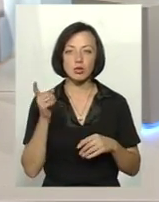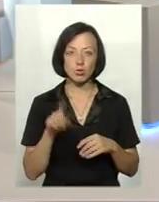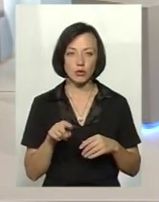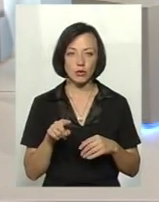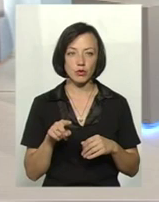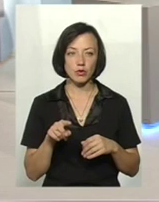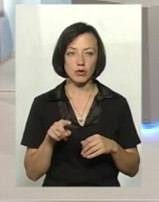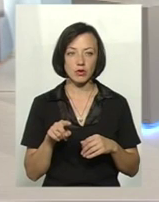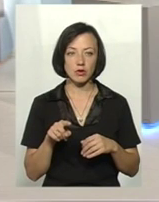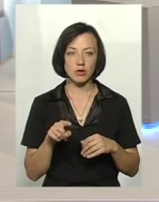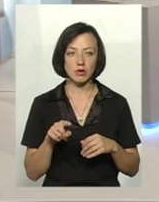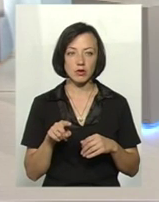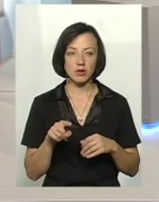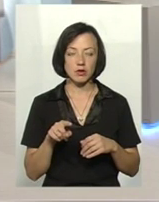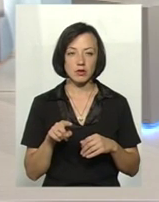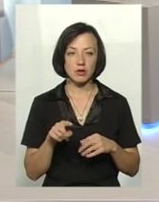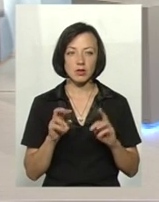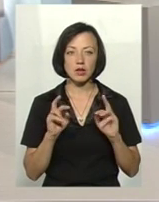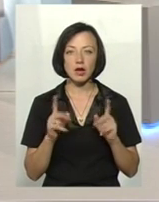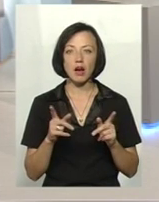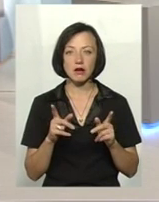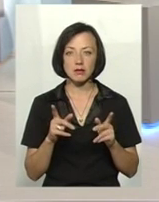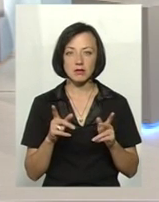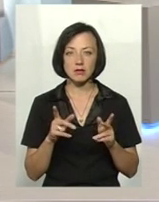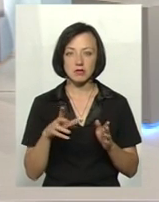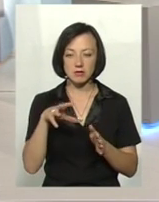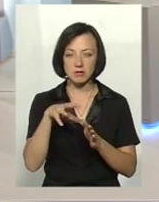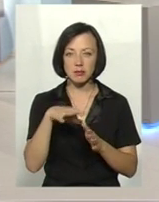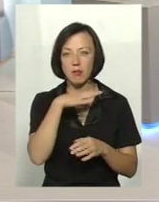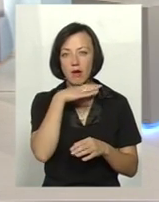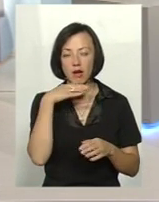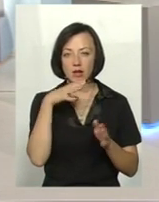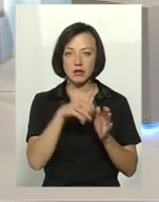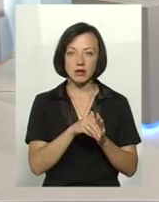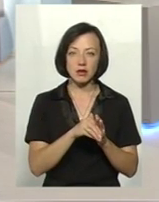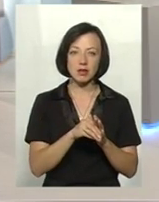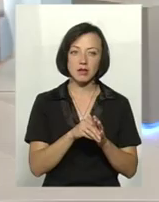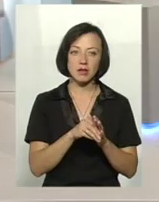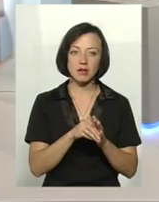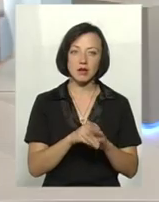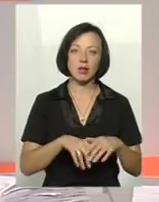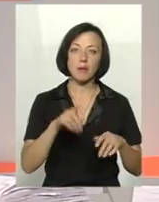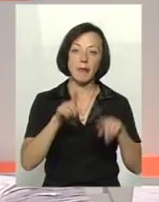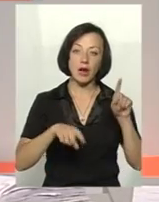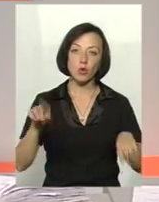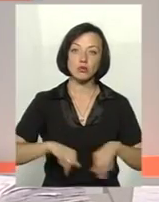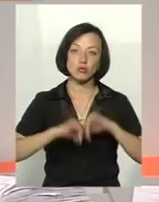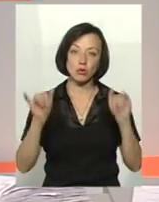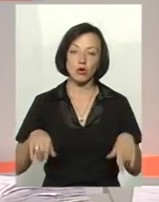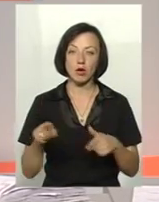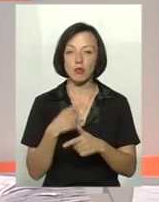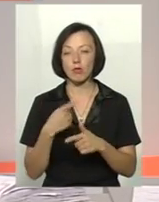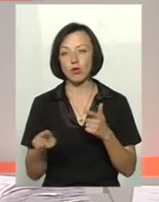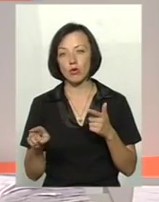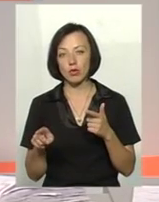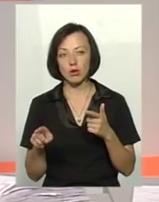як він концентрується. І, значить, він буває, лібо спорядично, спихує, лібо,